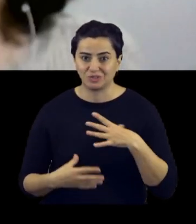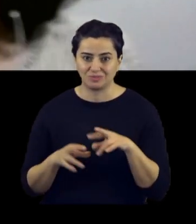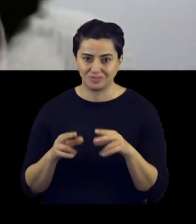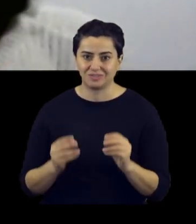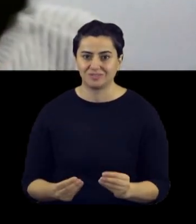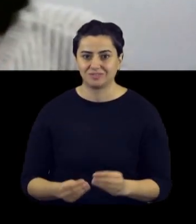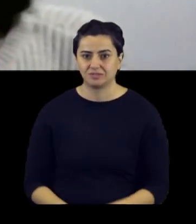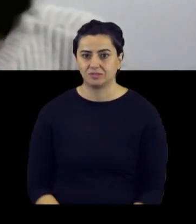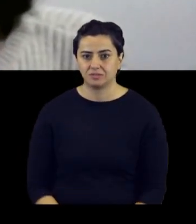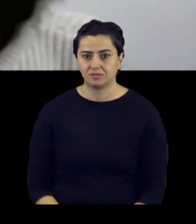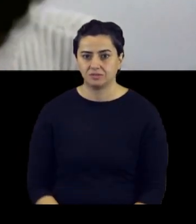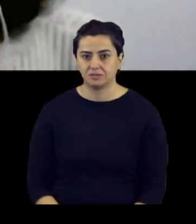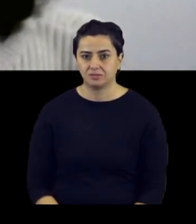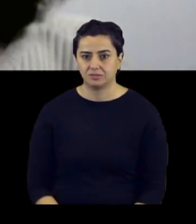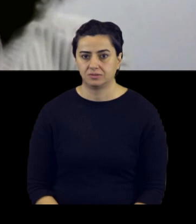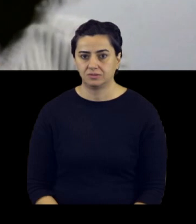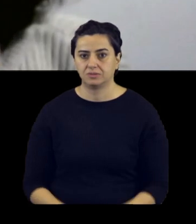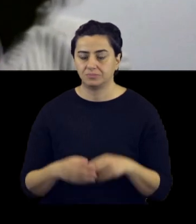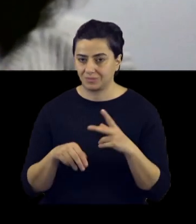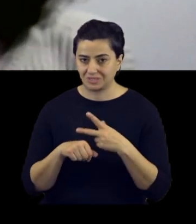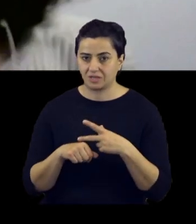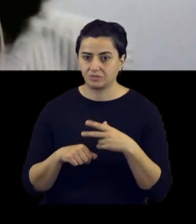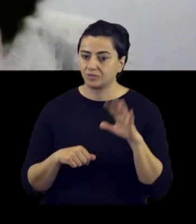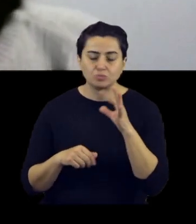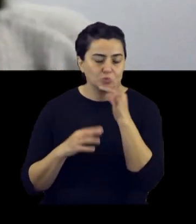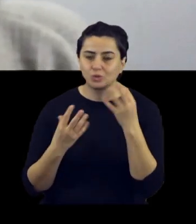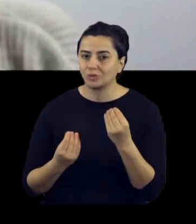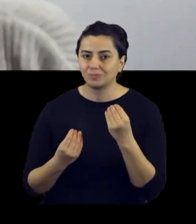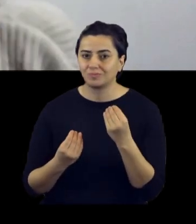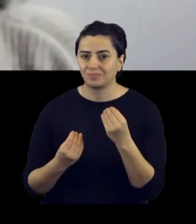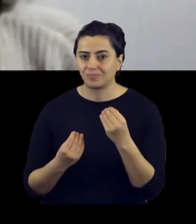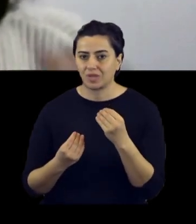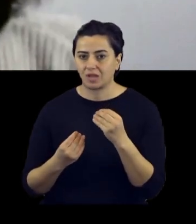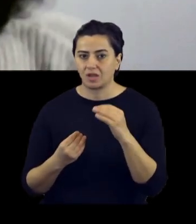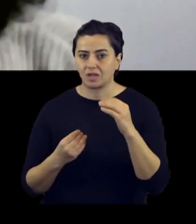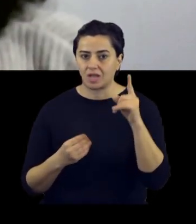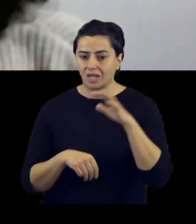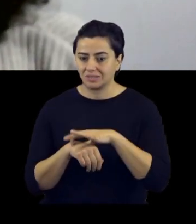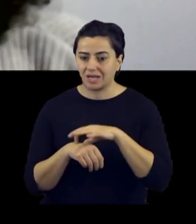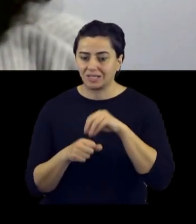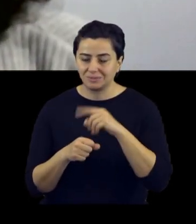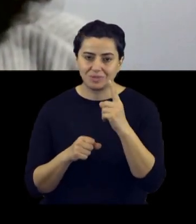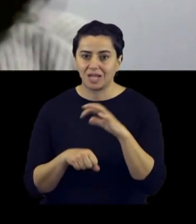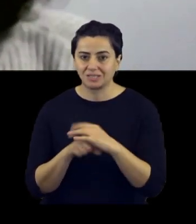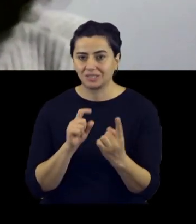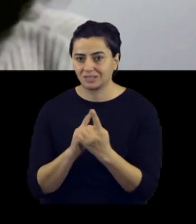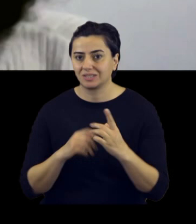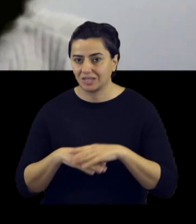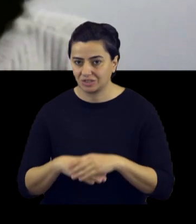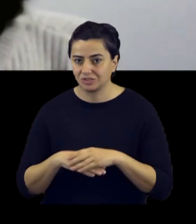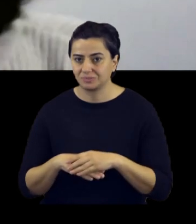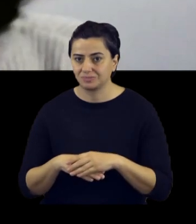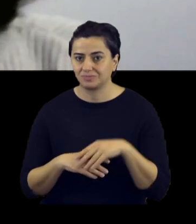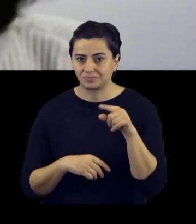ben de istiyorum falan yapıyorlar böyle. Şeyler de var mesela benim çok mutlu olduğum bir olay. Onkoloji servisinde bir hastayla tanışmıştım.